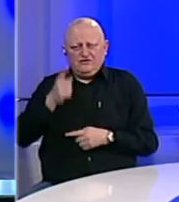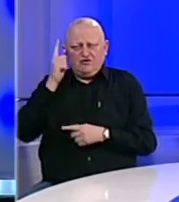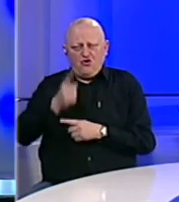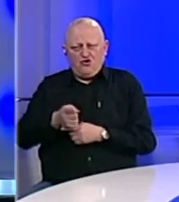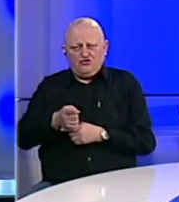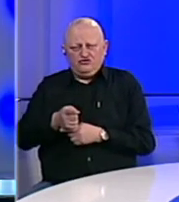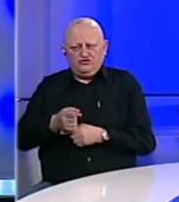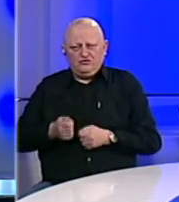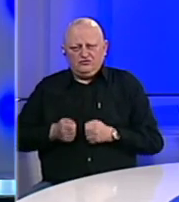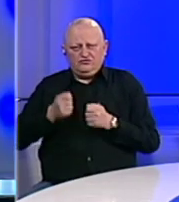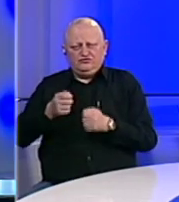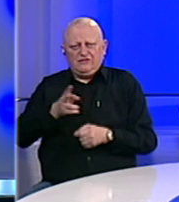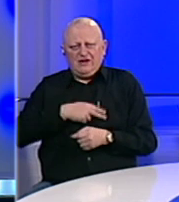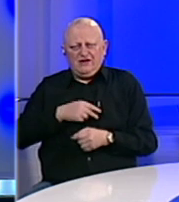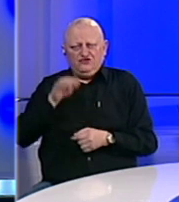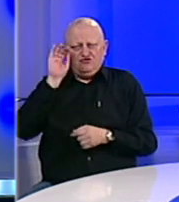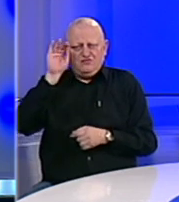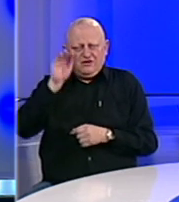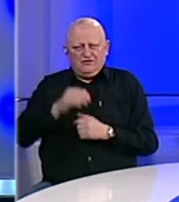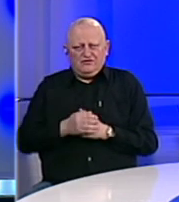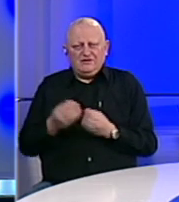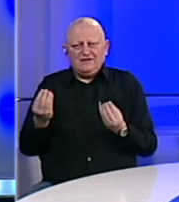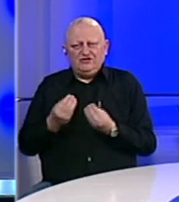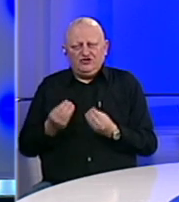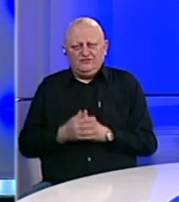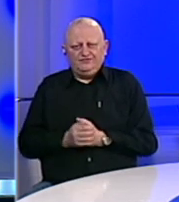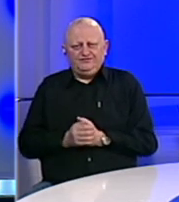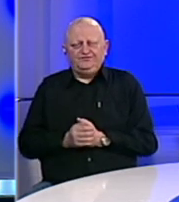odlučili da podnesete krivičnu prijavu. Zašto?